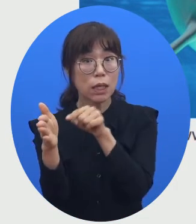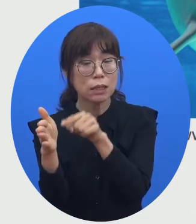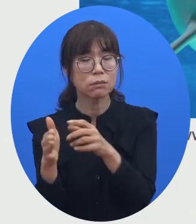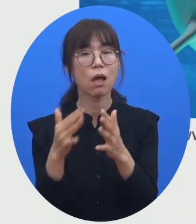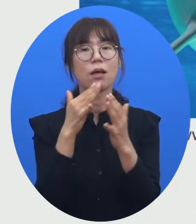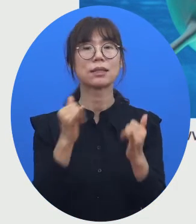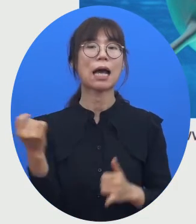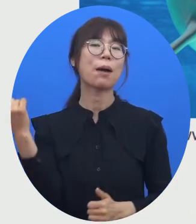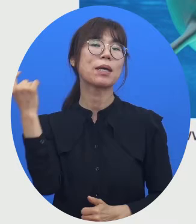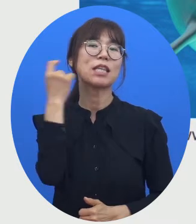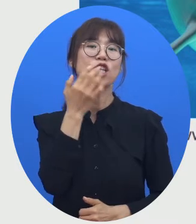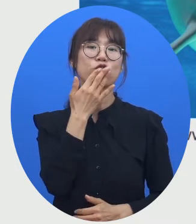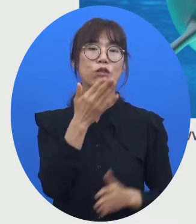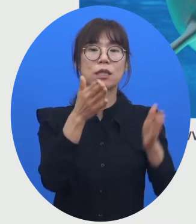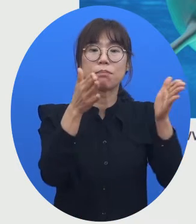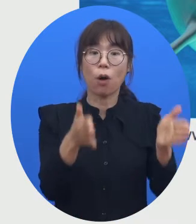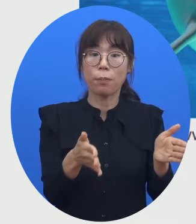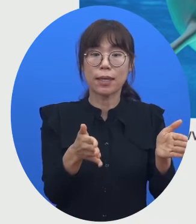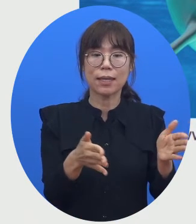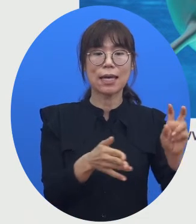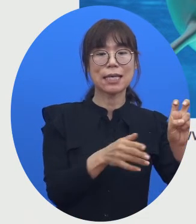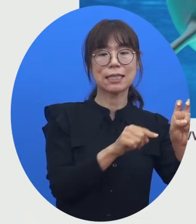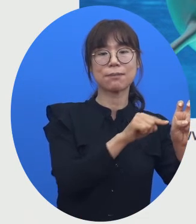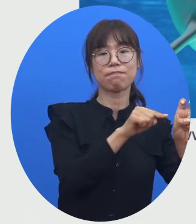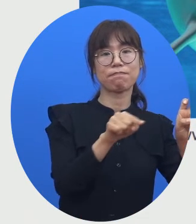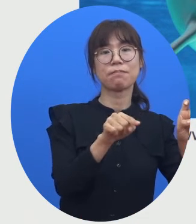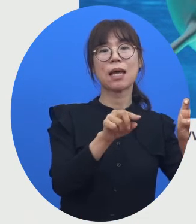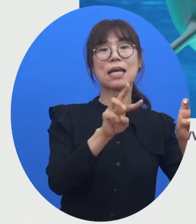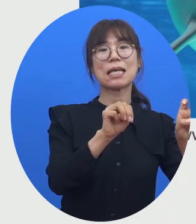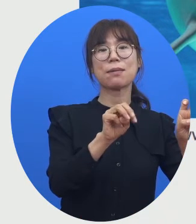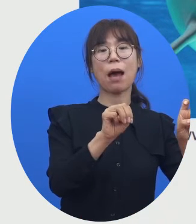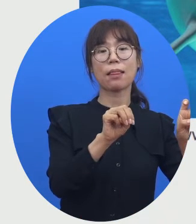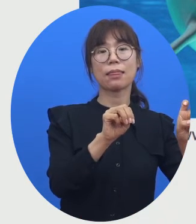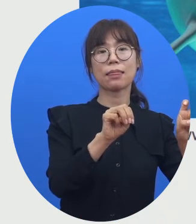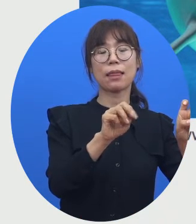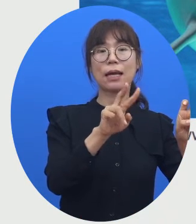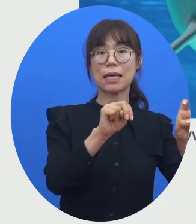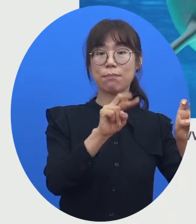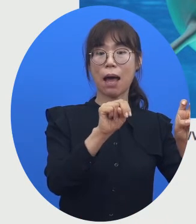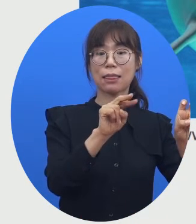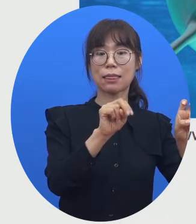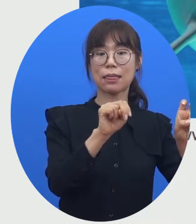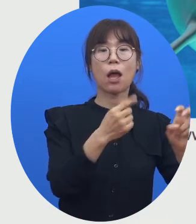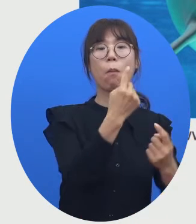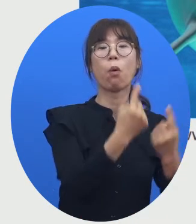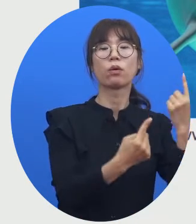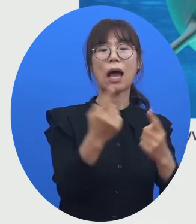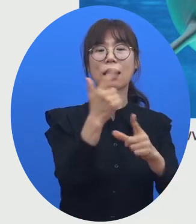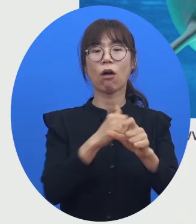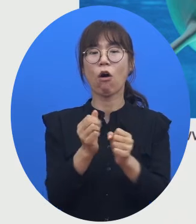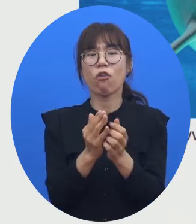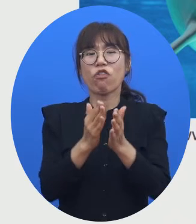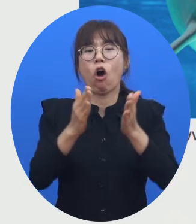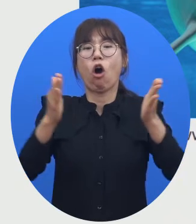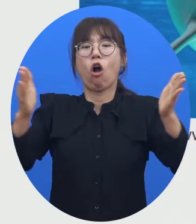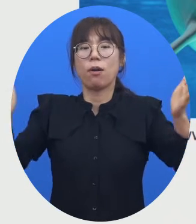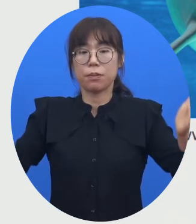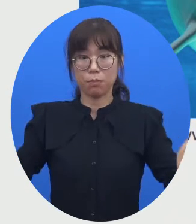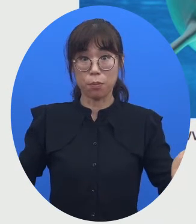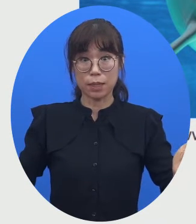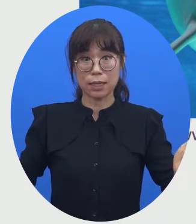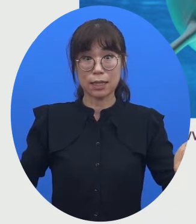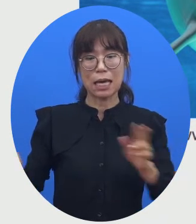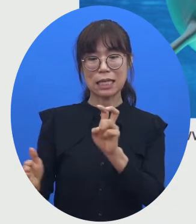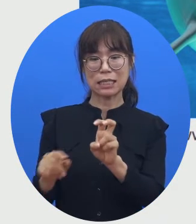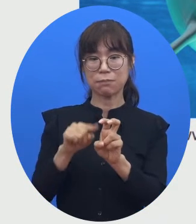들을 수 있는 가청주파수인 20Hz에서 2만Hz의 진동수의 소리보다 더 넓은 범위의 소리를